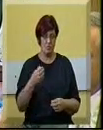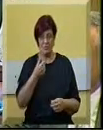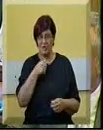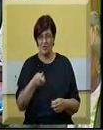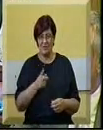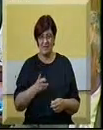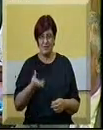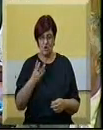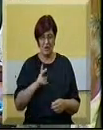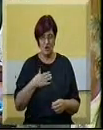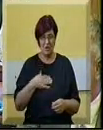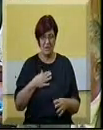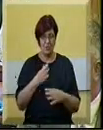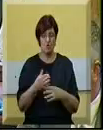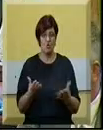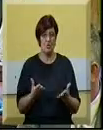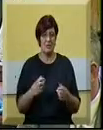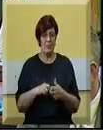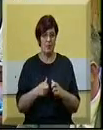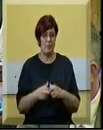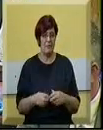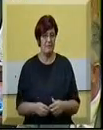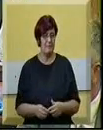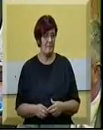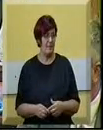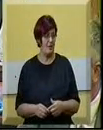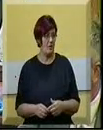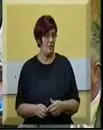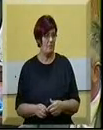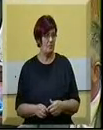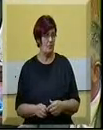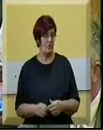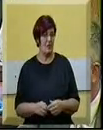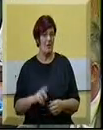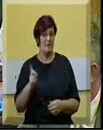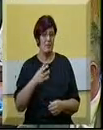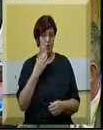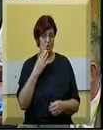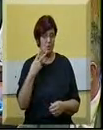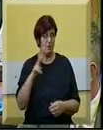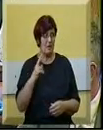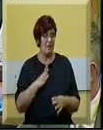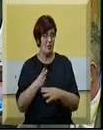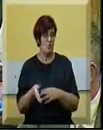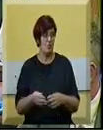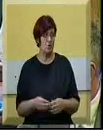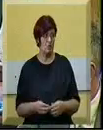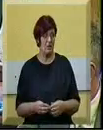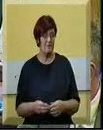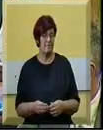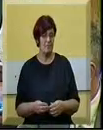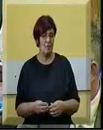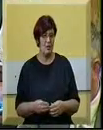pa šta sad vi ne želite da uđete u evropsku uniju, čemu je sad problem? Pa, rekao, ne, hoćemo mi dalje da uđemo, mislim, tako je politička većina, ali,